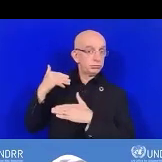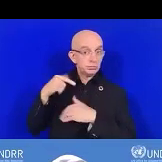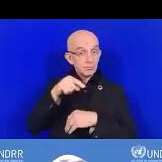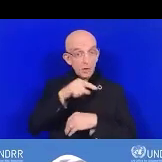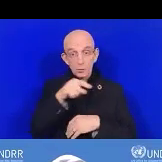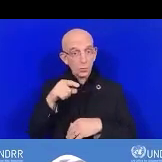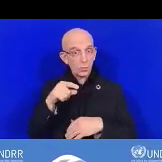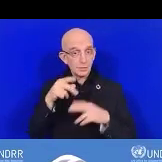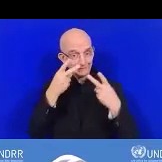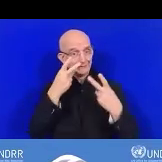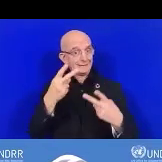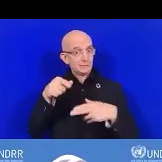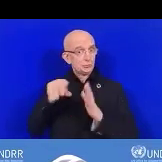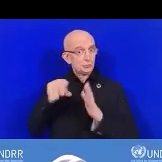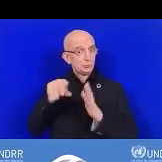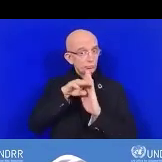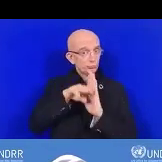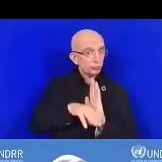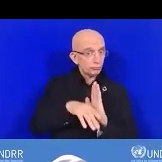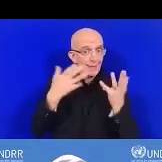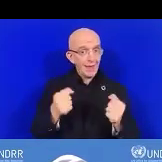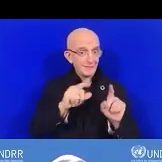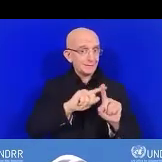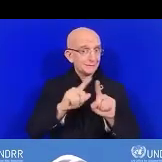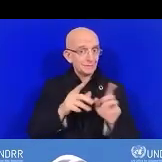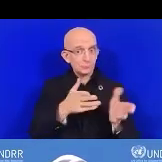Alors, nous avons lancé…